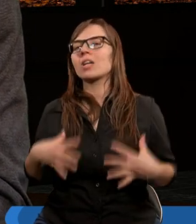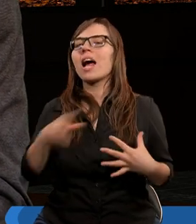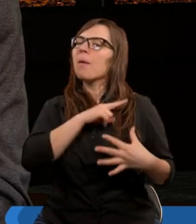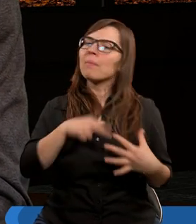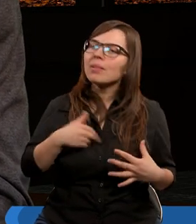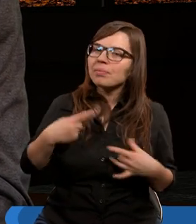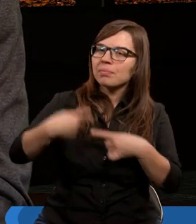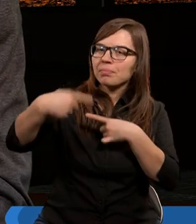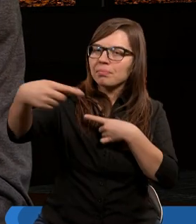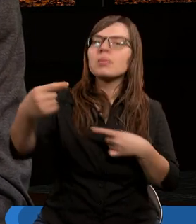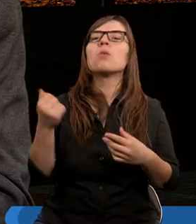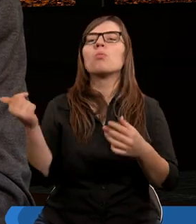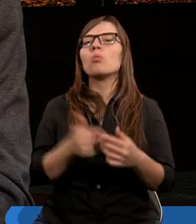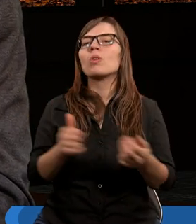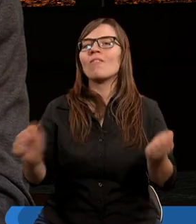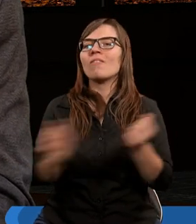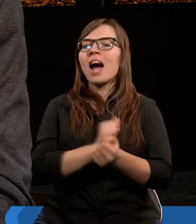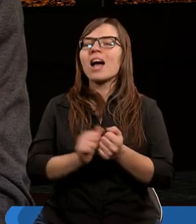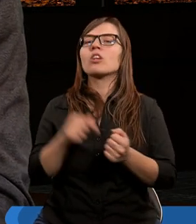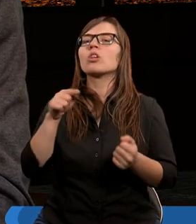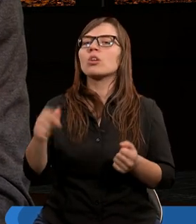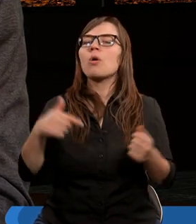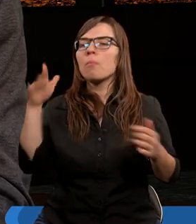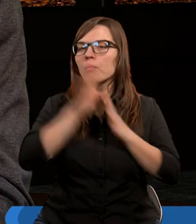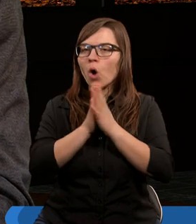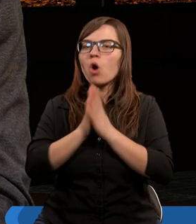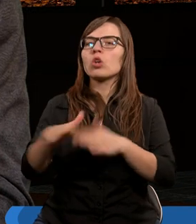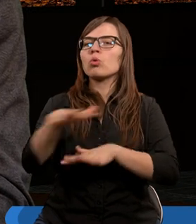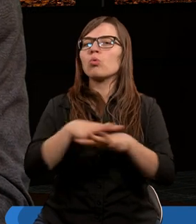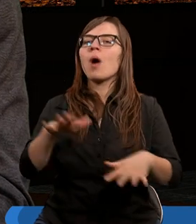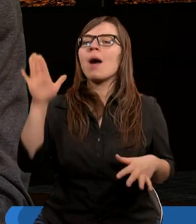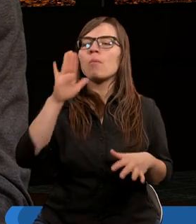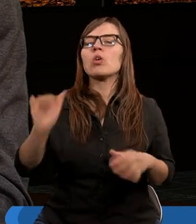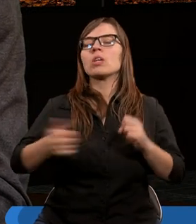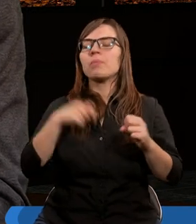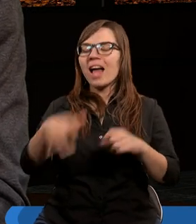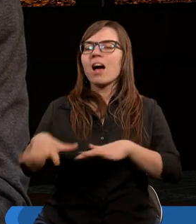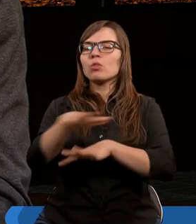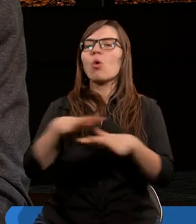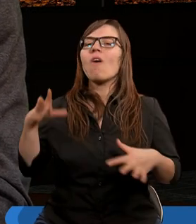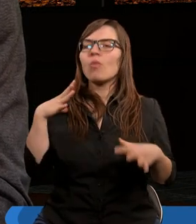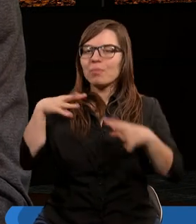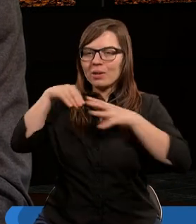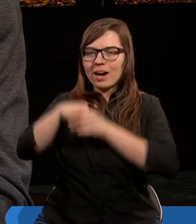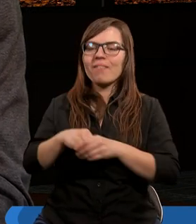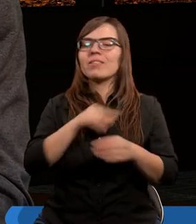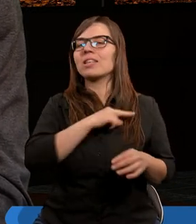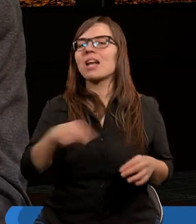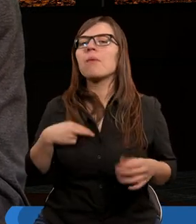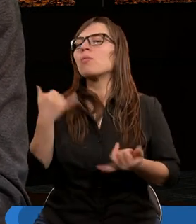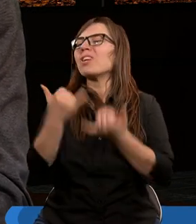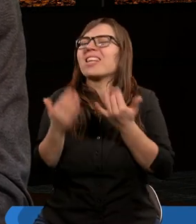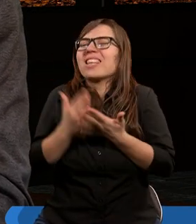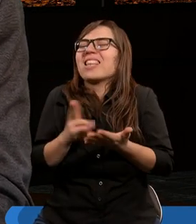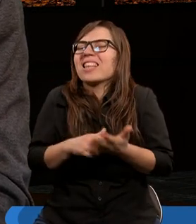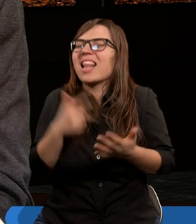musimy cały czas o to walczyć. Cały czas musimy prosić Ducha Bożego, żeby ta duchowość była w nas. Bo jeżeli